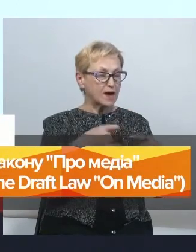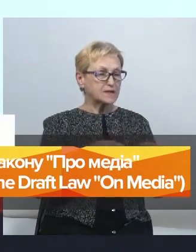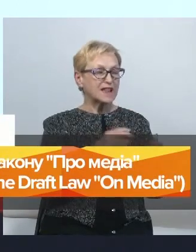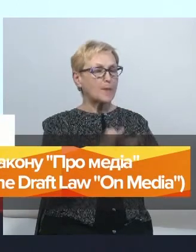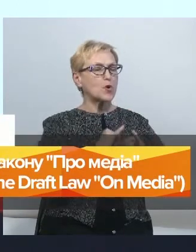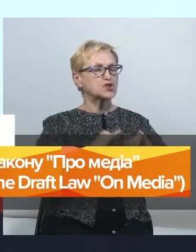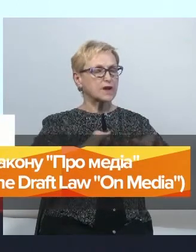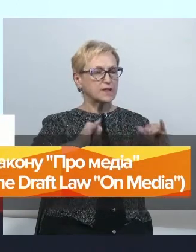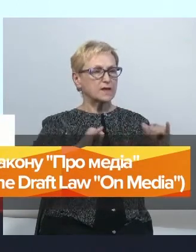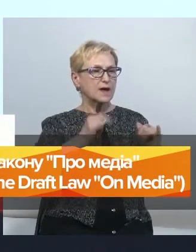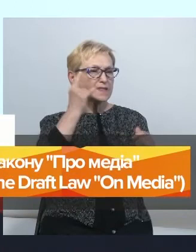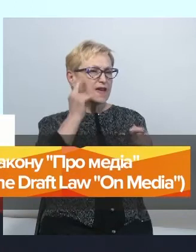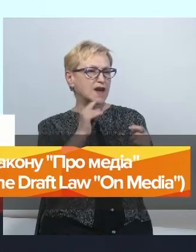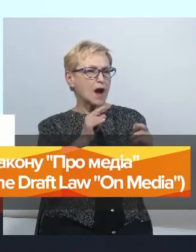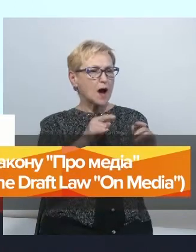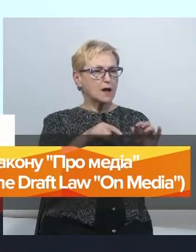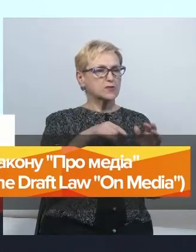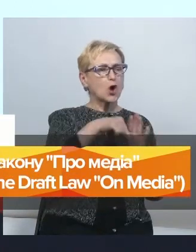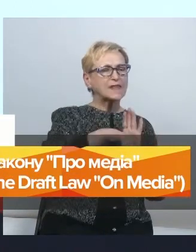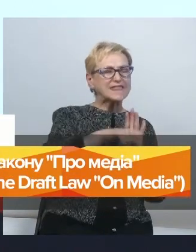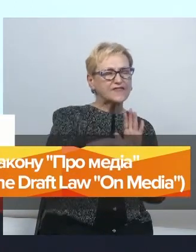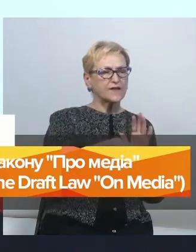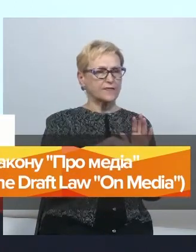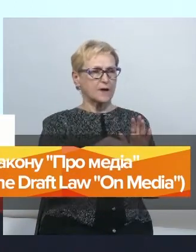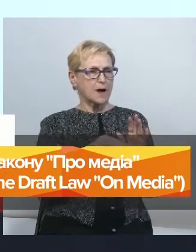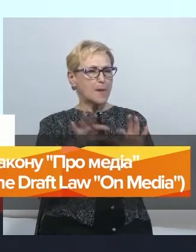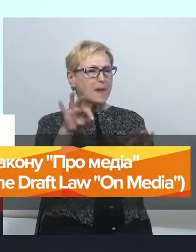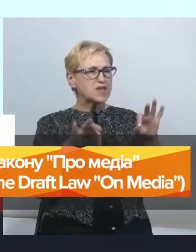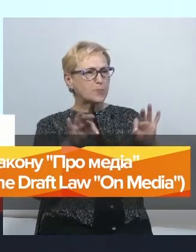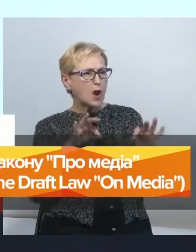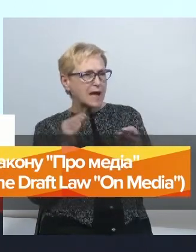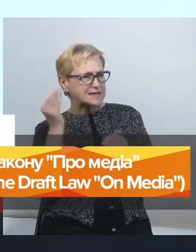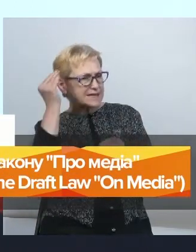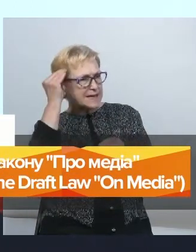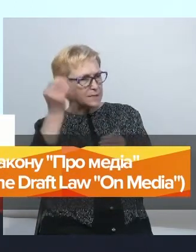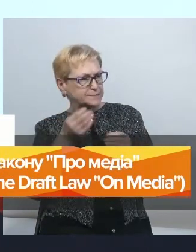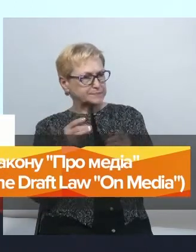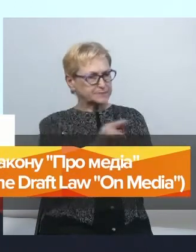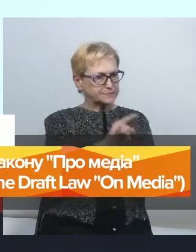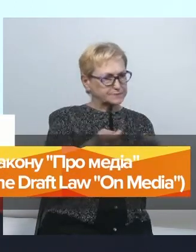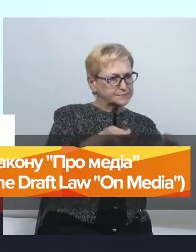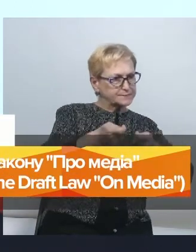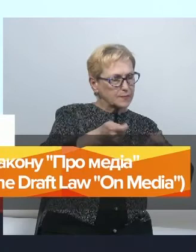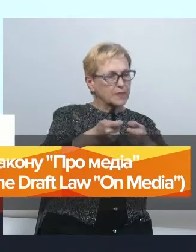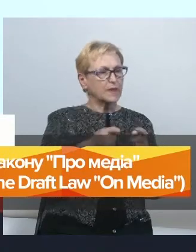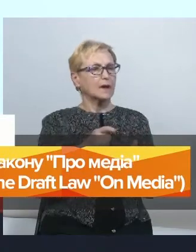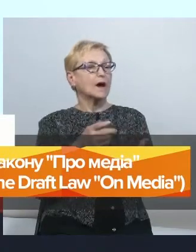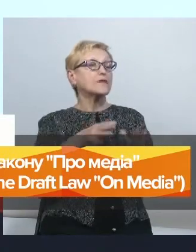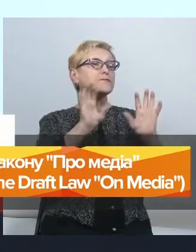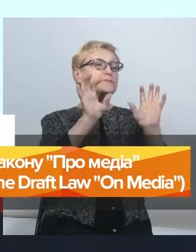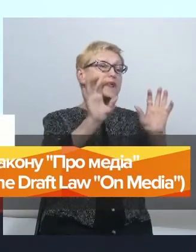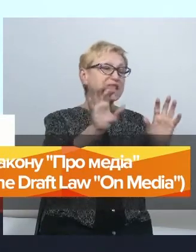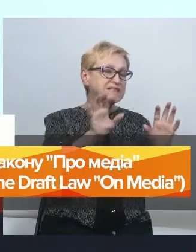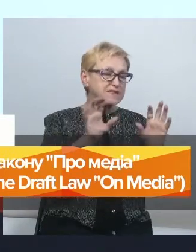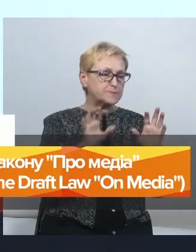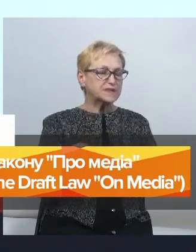інших моніпулятивних тез, наративів Російської Федерації. І таким, скажімо, суб'єктам, в принципі, цей